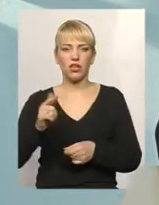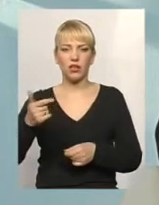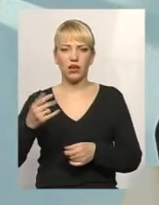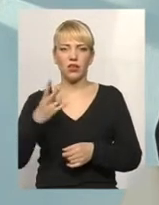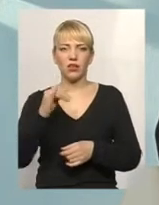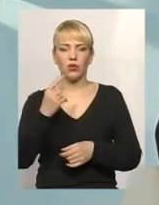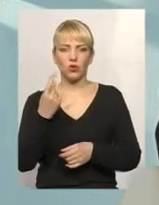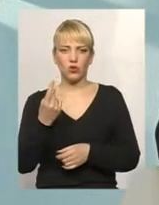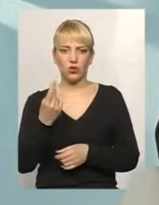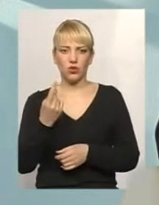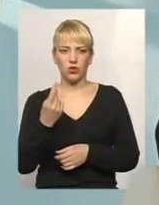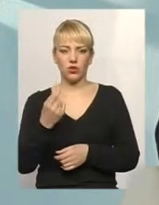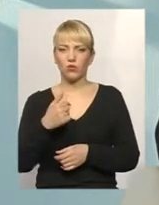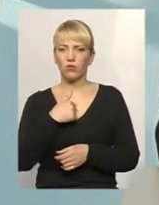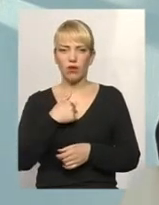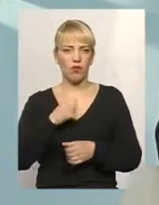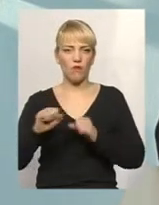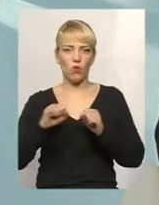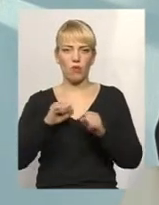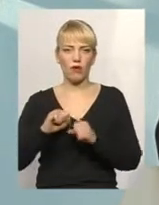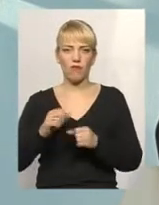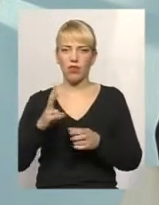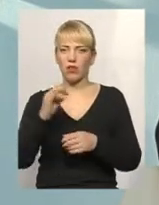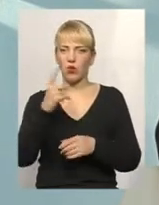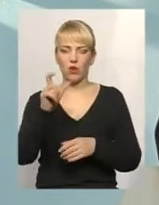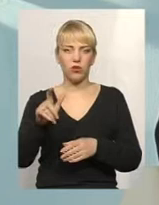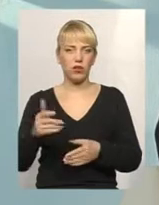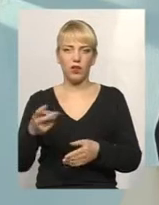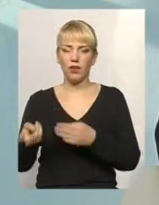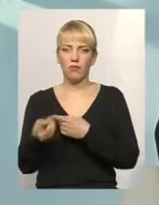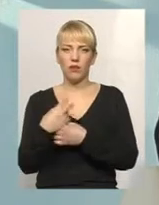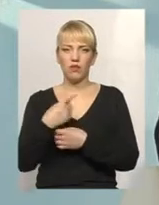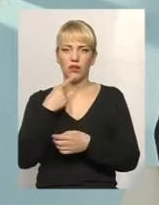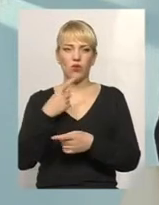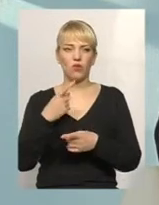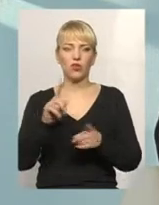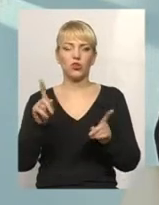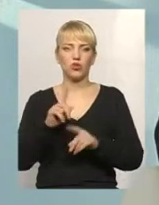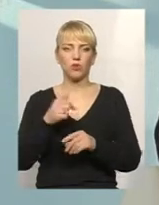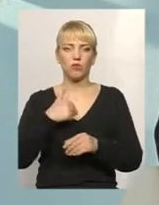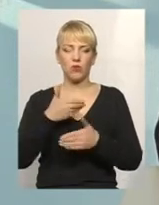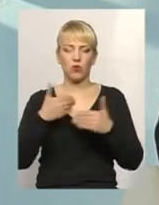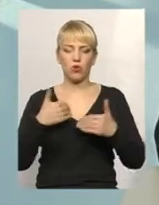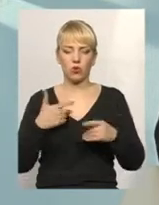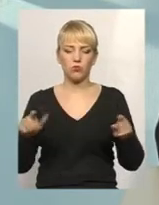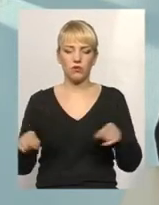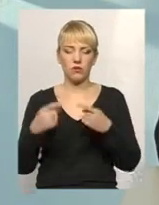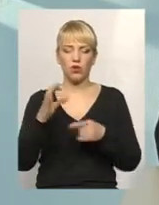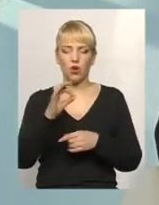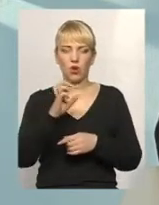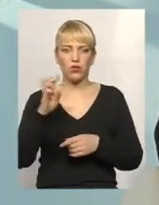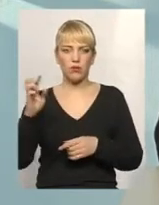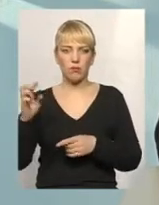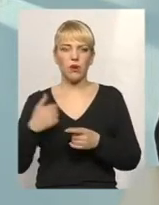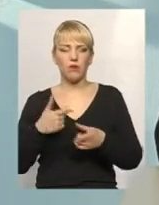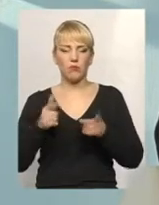по крайній мірі до мене в управління, жодна людина не прийшла і не сказала, ми хочемо створити ОСББ, ми погоджуємося, щоб